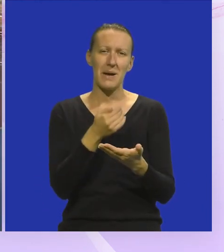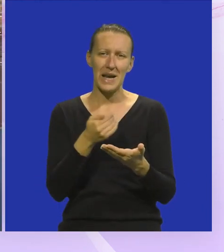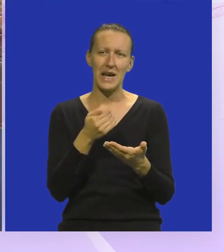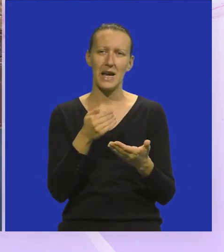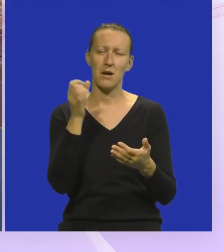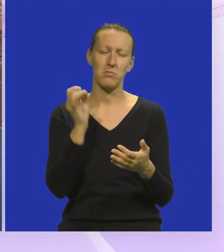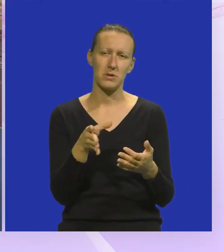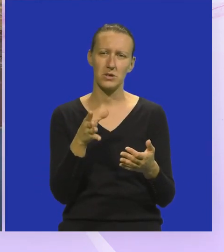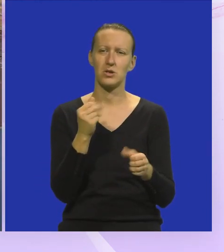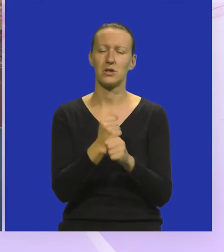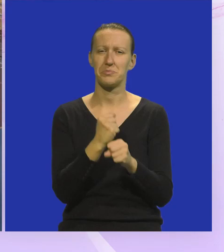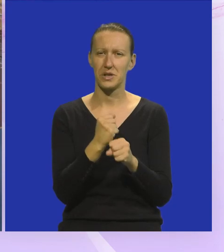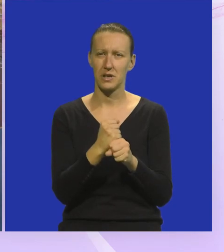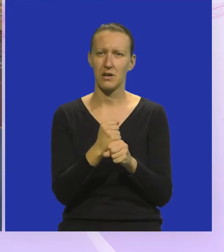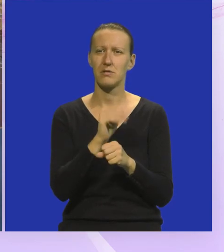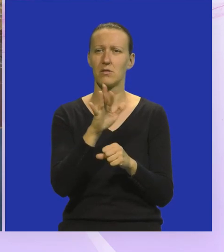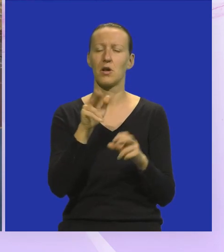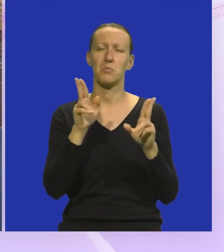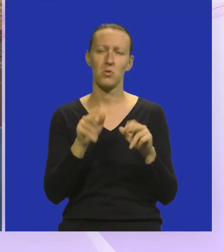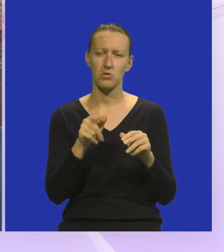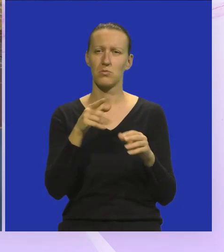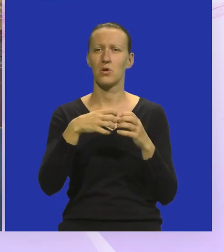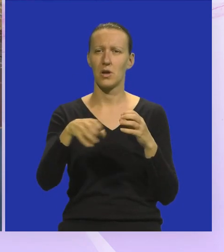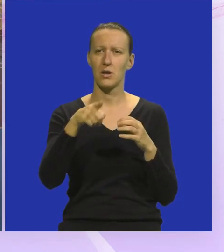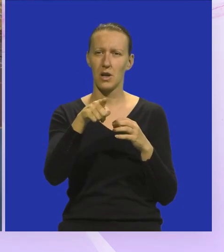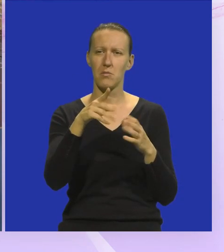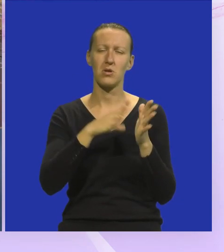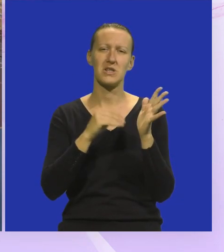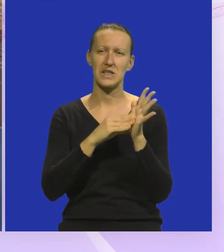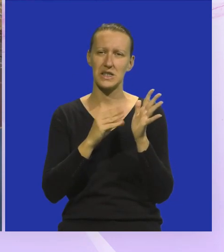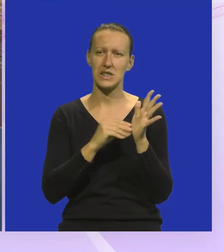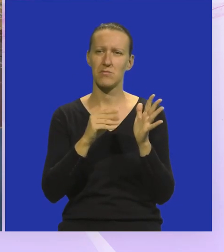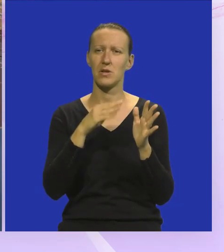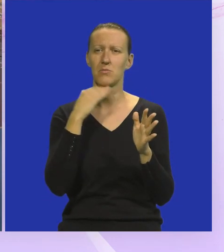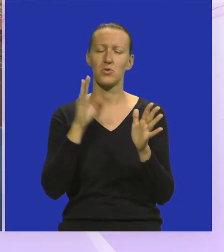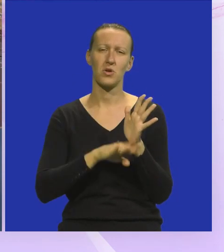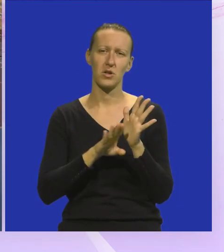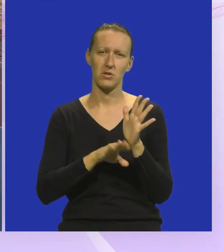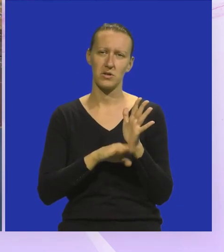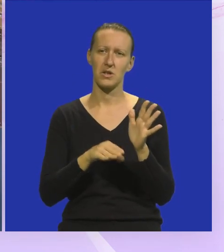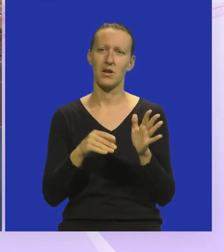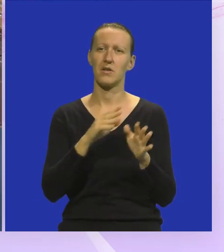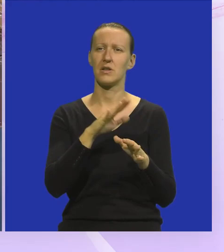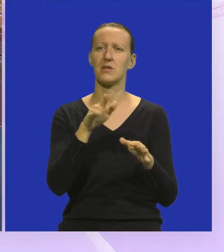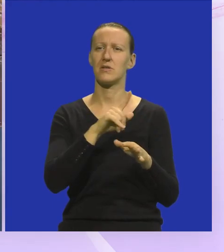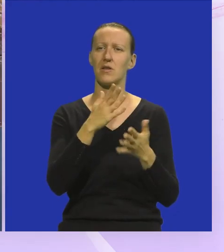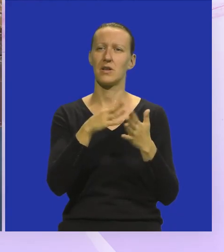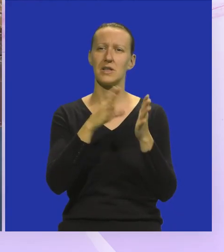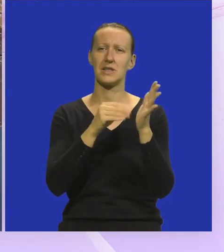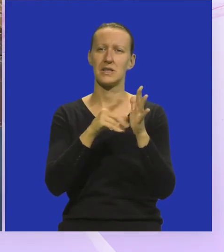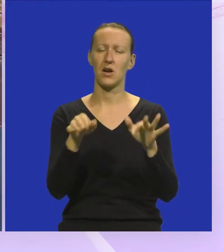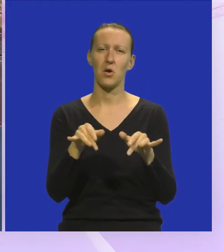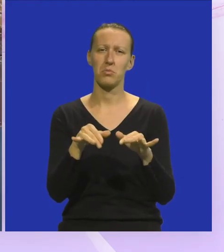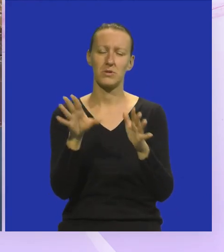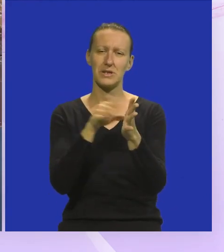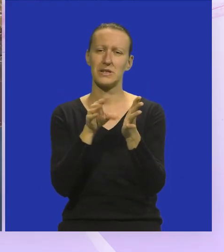što brže realizirati, tako da možemo krenuti tamo snimati puno jednostavnije Sve ovo je bilo snimeno na